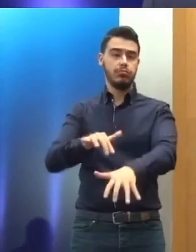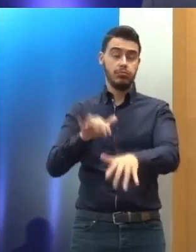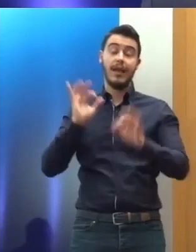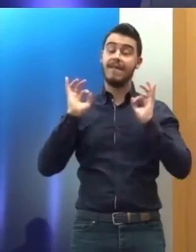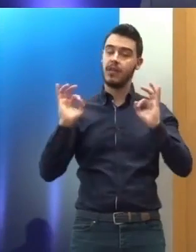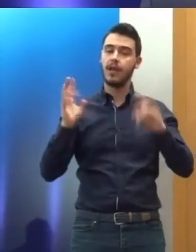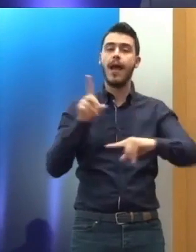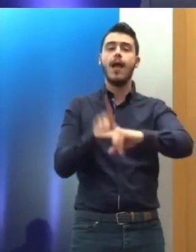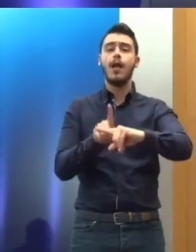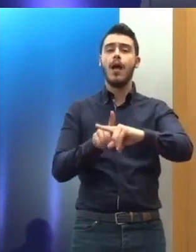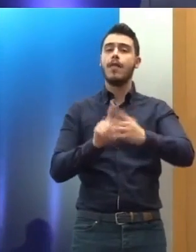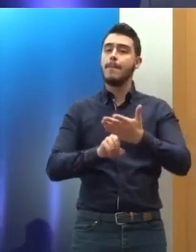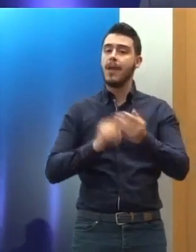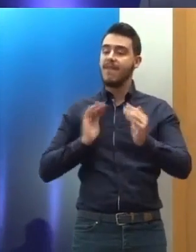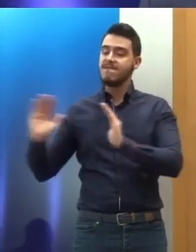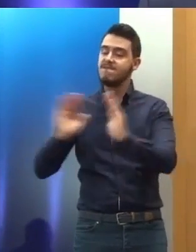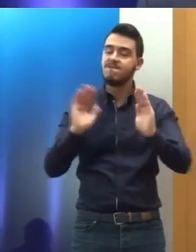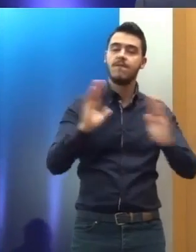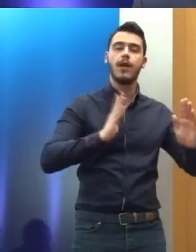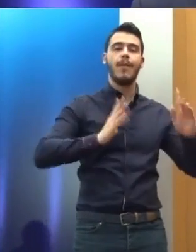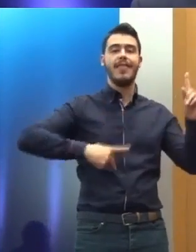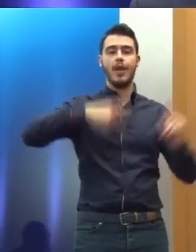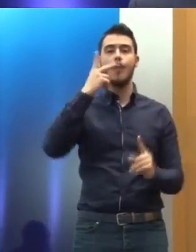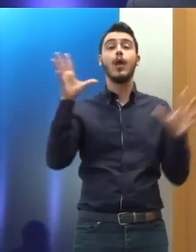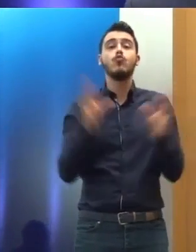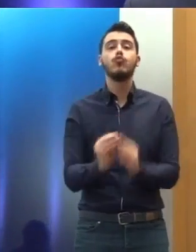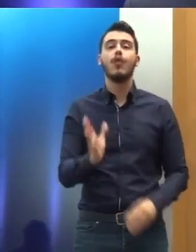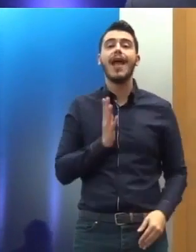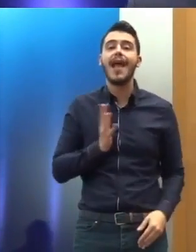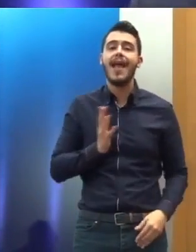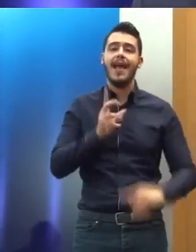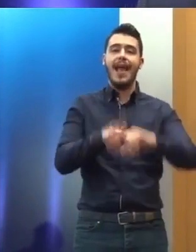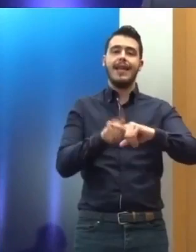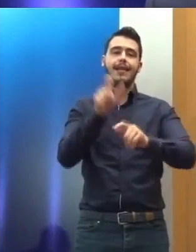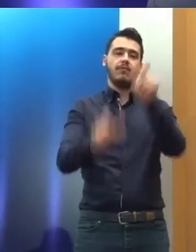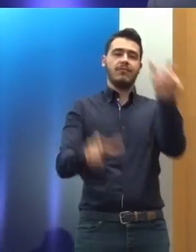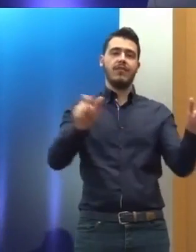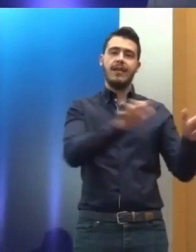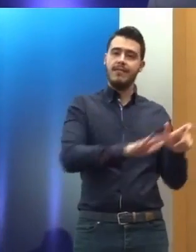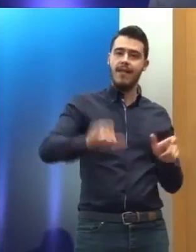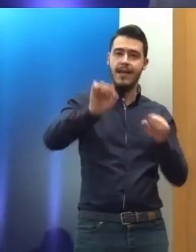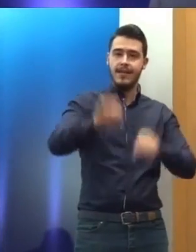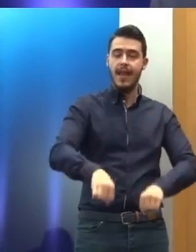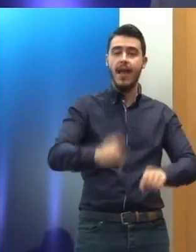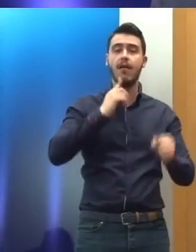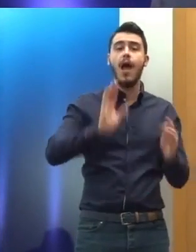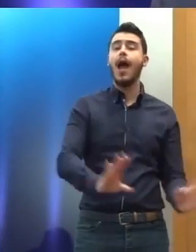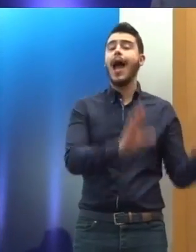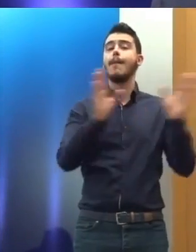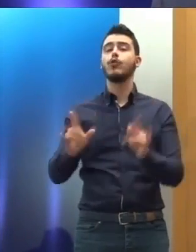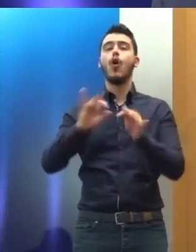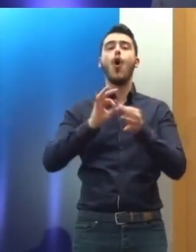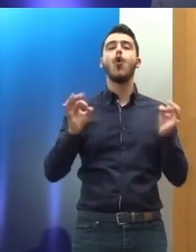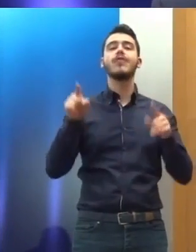δικαιώματα όλων όσοι βρίσκονται υπό τη δικαιοδροσία της. Εμείς από την άλλη μεριά σε κάθε σύσταση που μας έκαναν οι επιτροπές αυτές